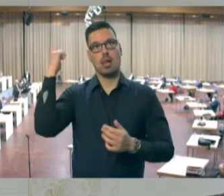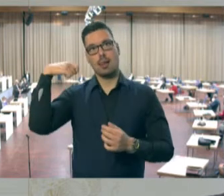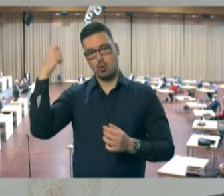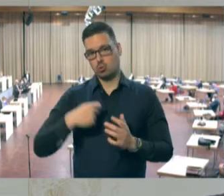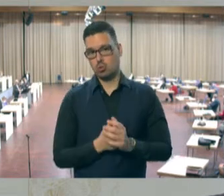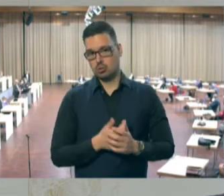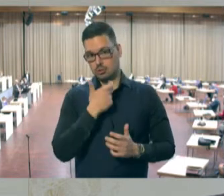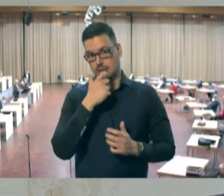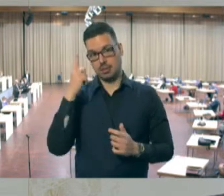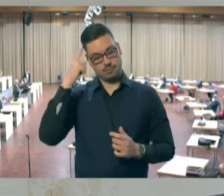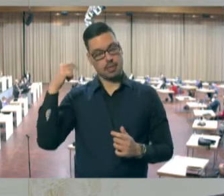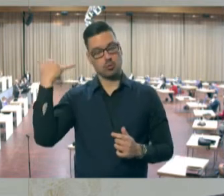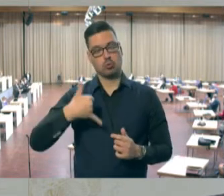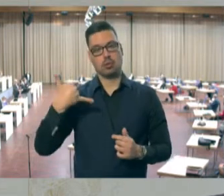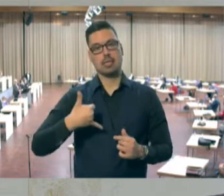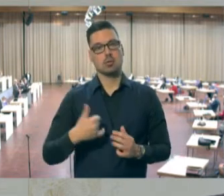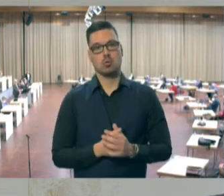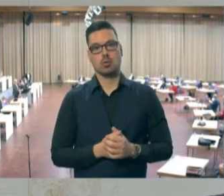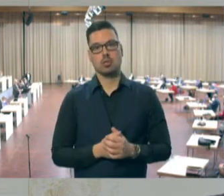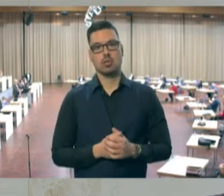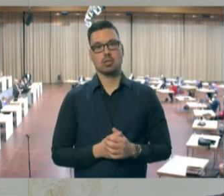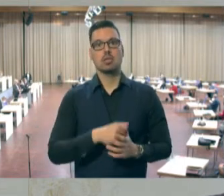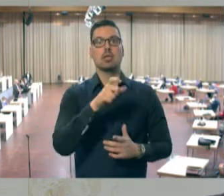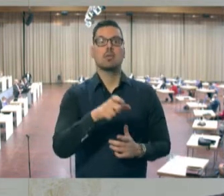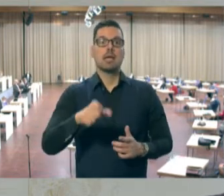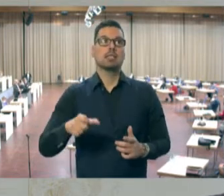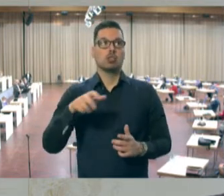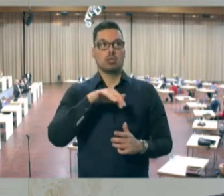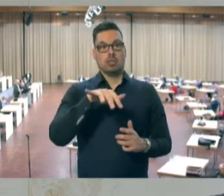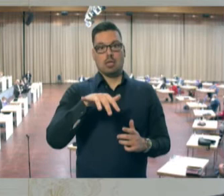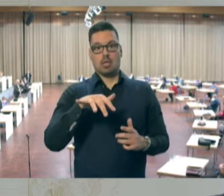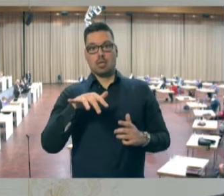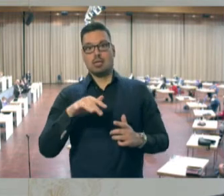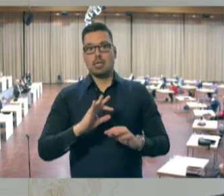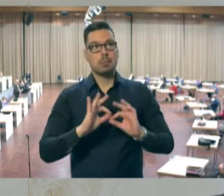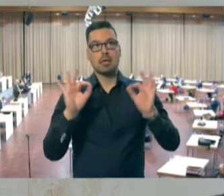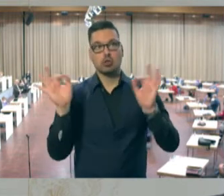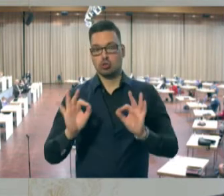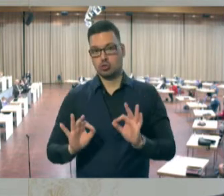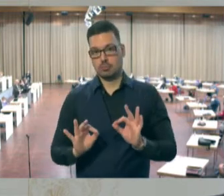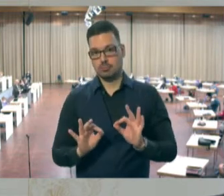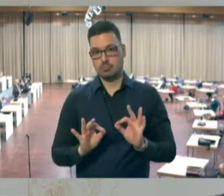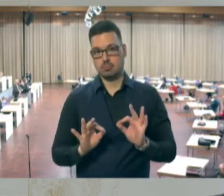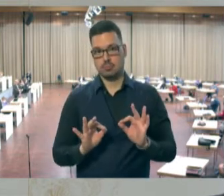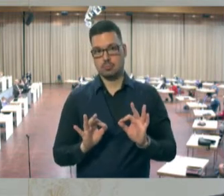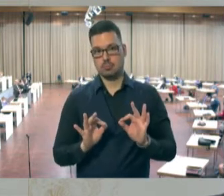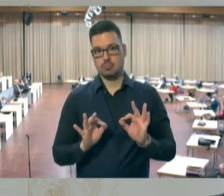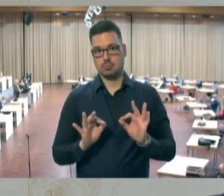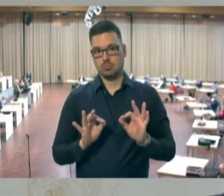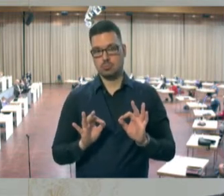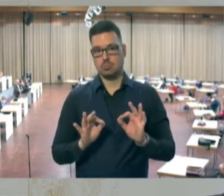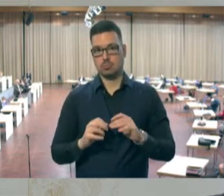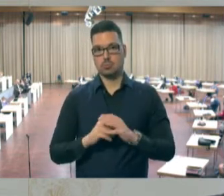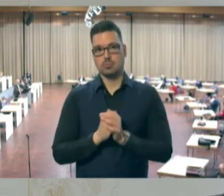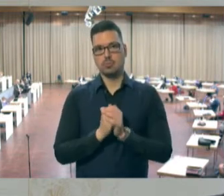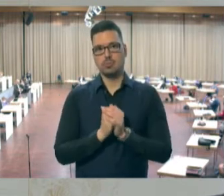der Engländer haftet, also die Menschheit, solange sie besteht, hat mit Plagen zu tun gehabt, sie war geplagt, es waren die